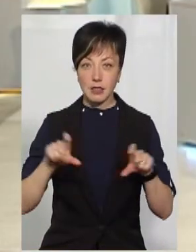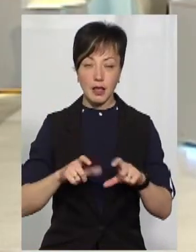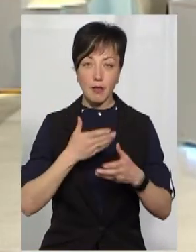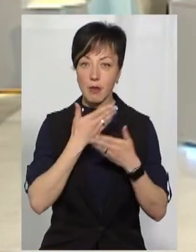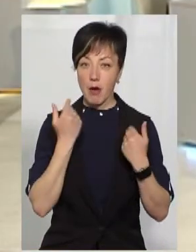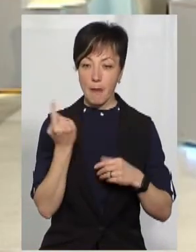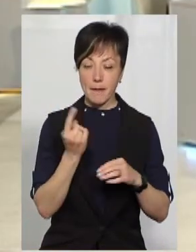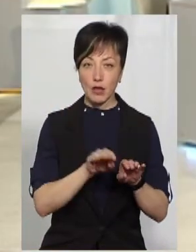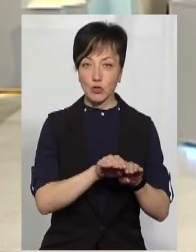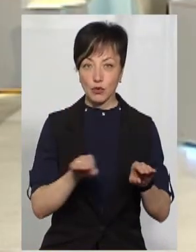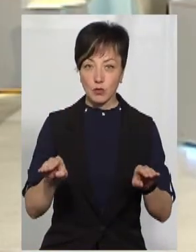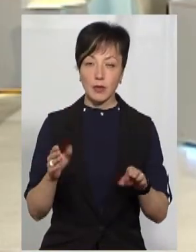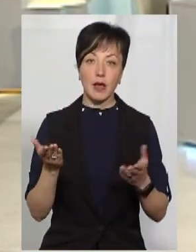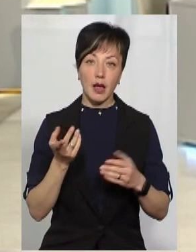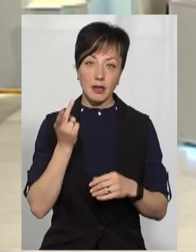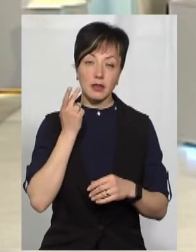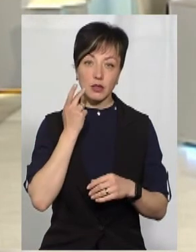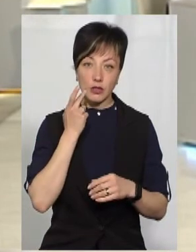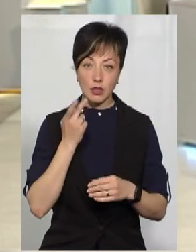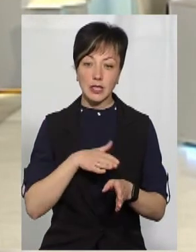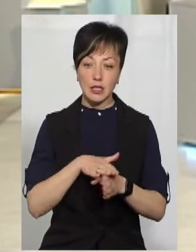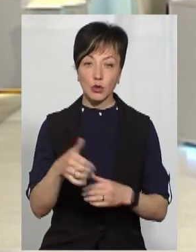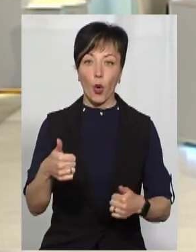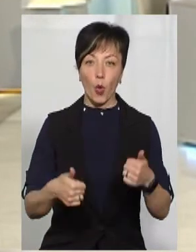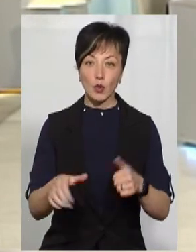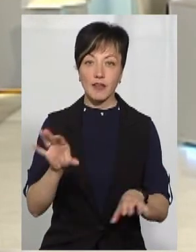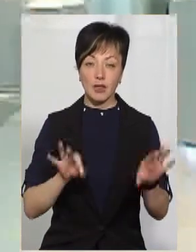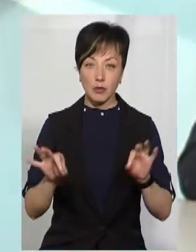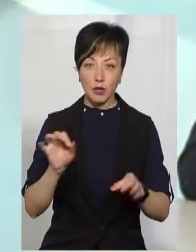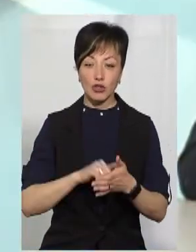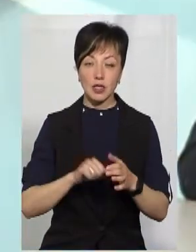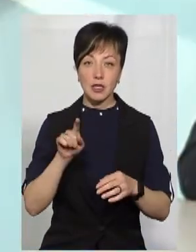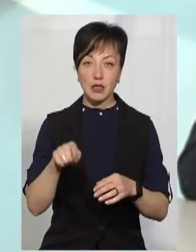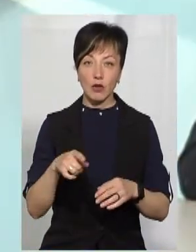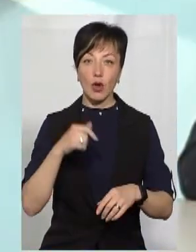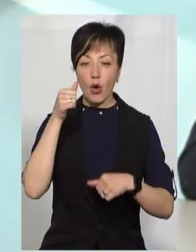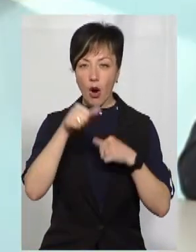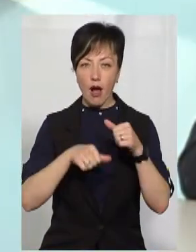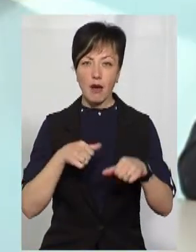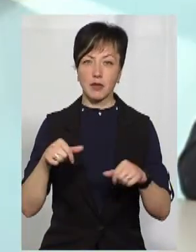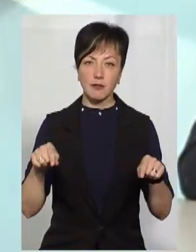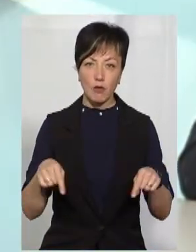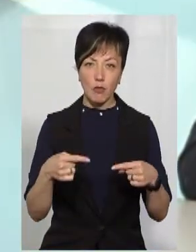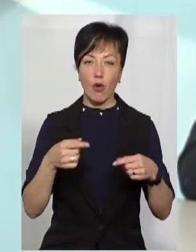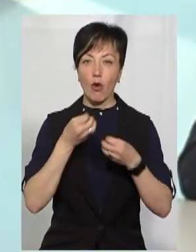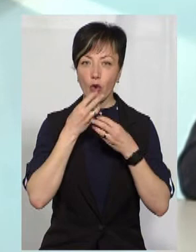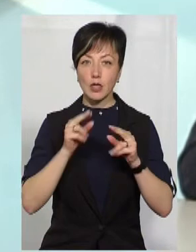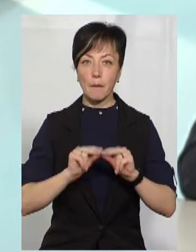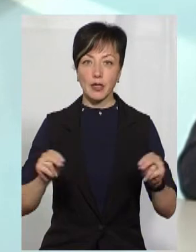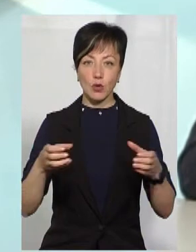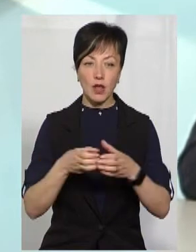мають першого ступеня, і які традиційно здійснюють конкурсний відбір через те, що в них роками сформовані хороші педагогічні